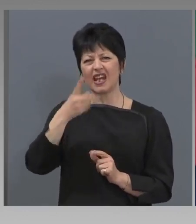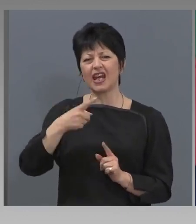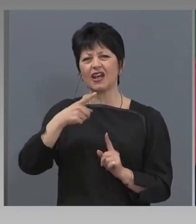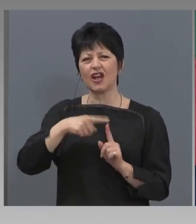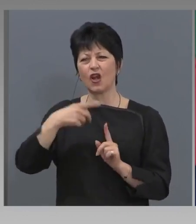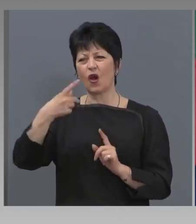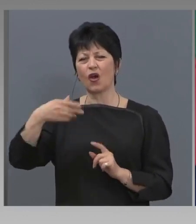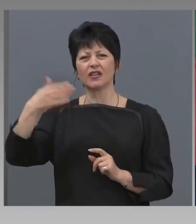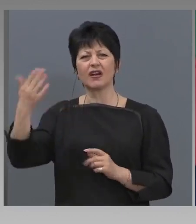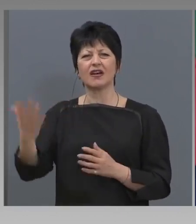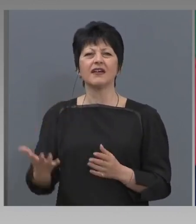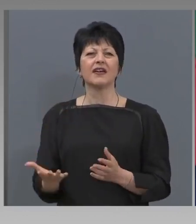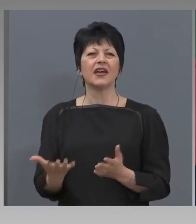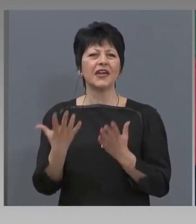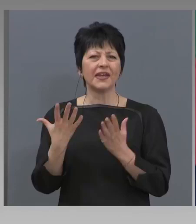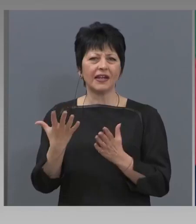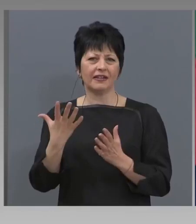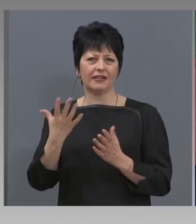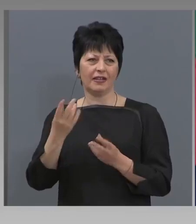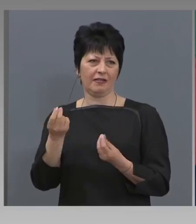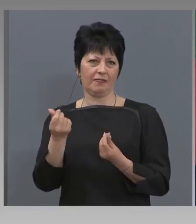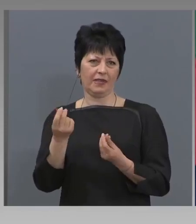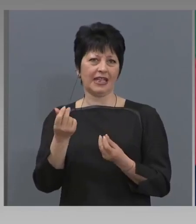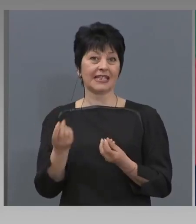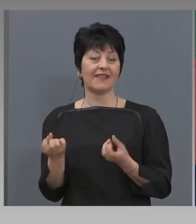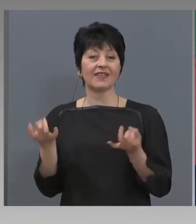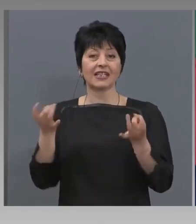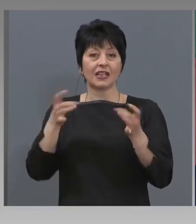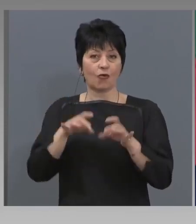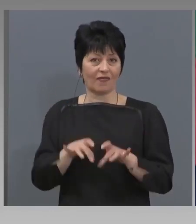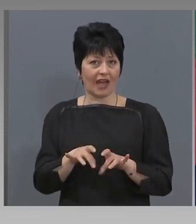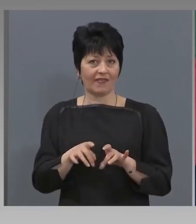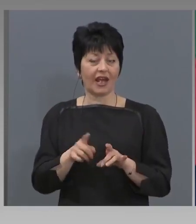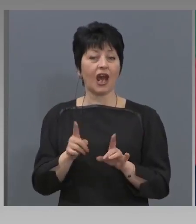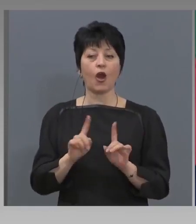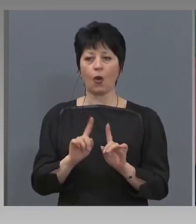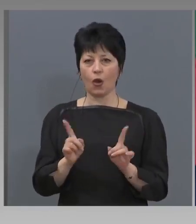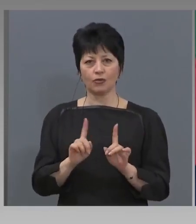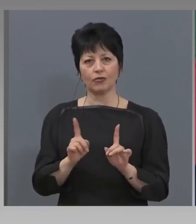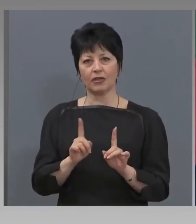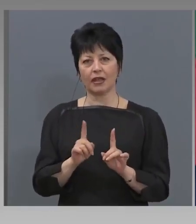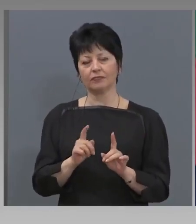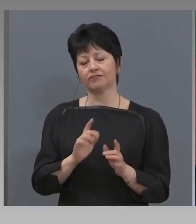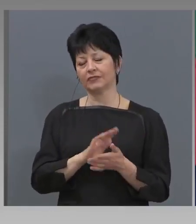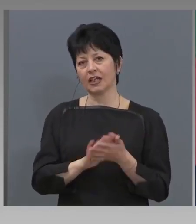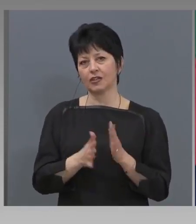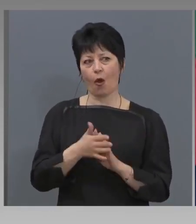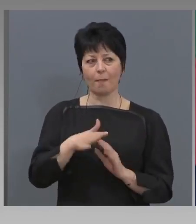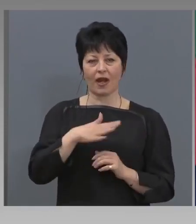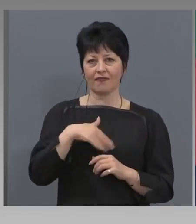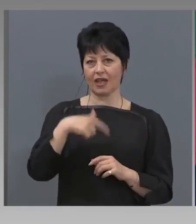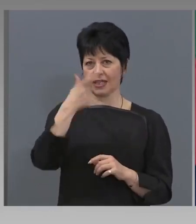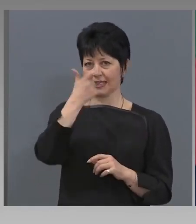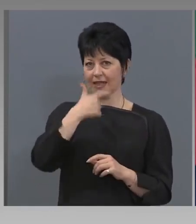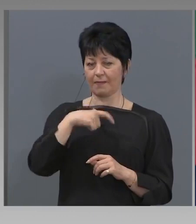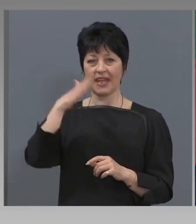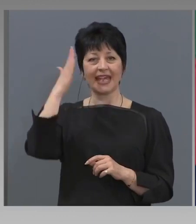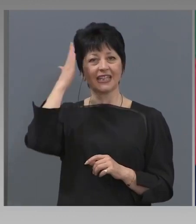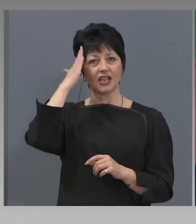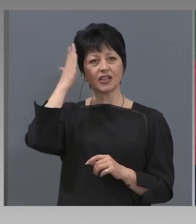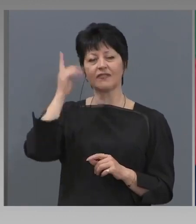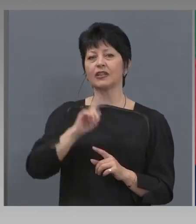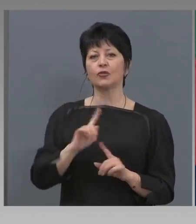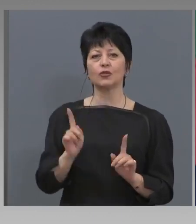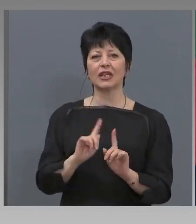са хиляди, милиарди евра за възстановяване. Който не е, се оправя сам. Държавите, които не са в борд,